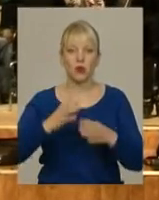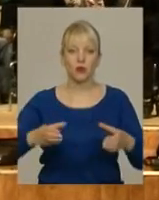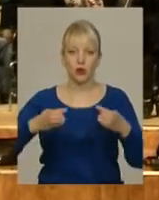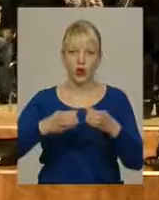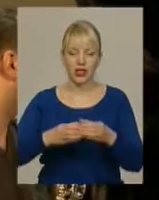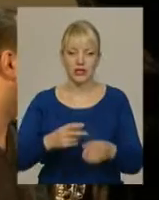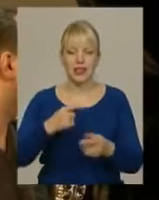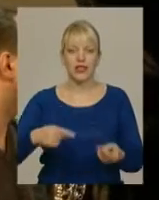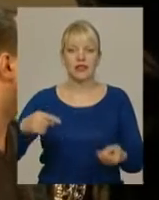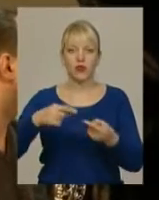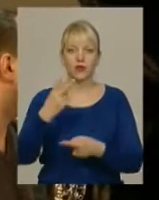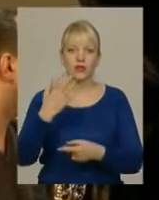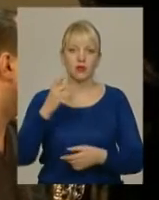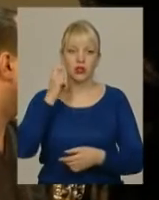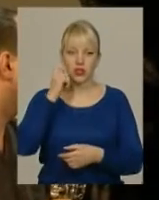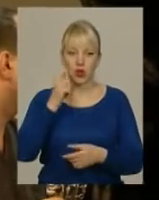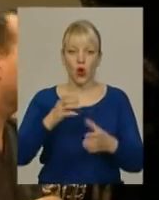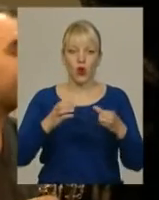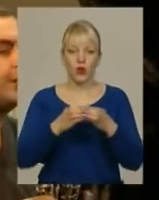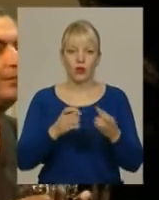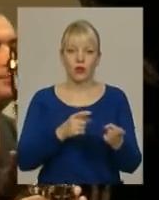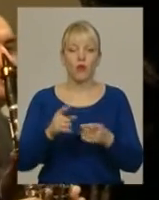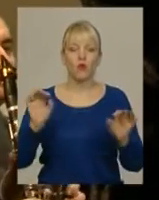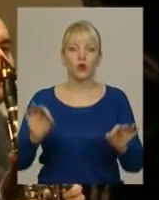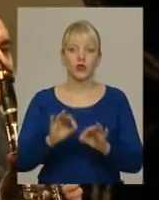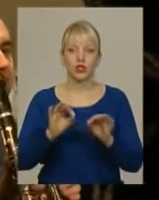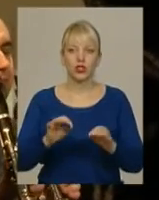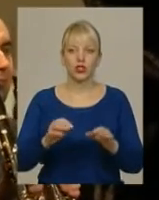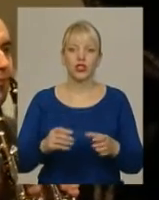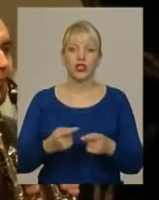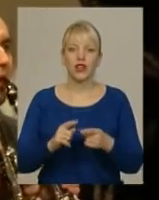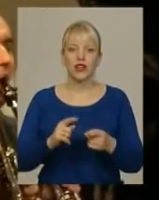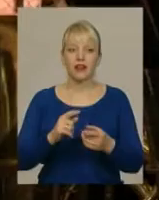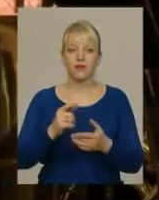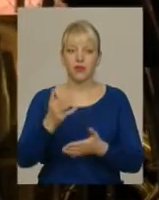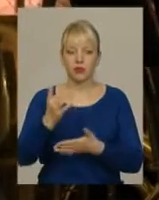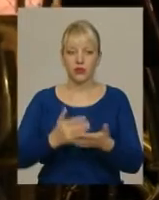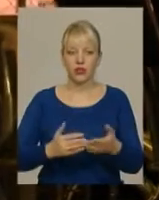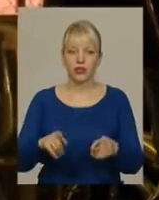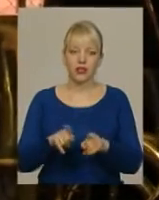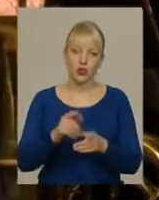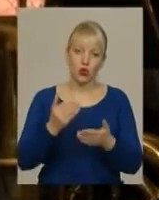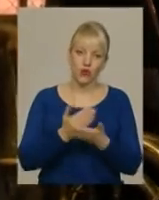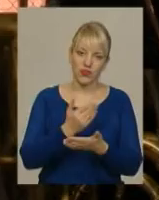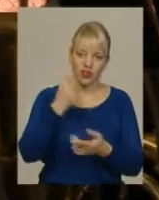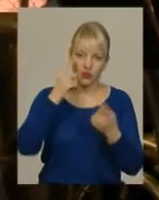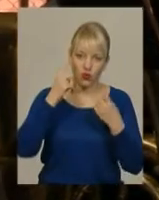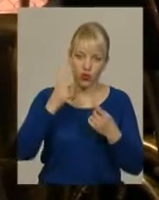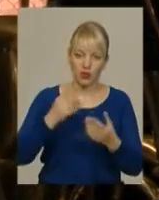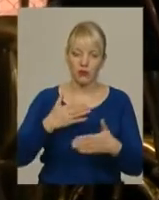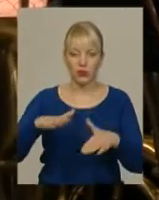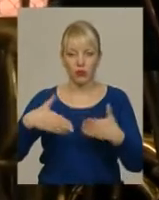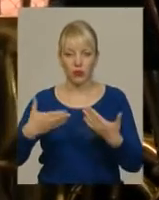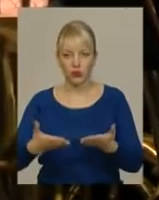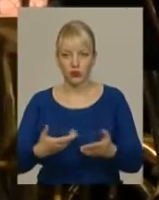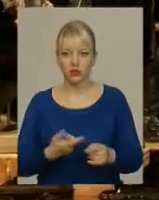25-річчя колектив підготував музичні сюрпризи, артисти пропонують твори, котрі є в репертуарі оркестру, а також нові. Концерт відбудеться 15